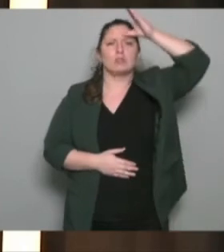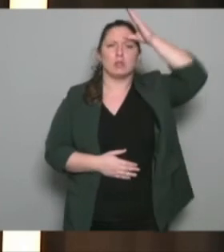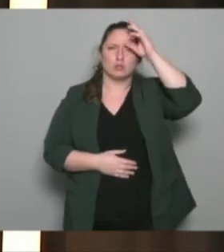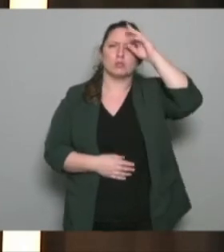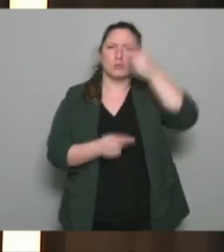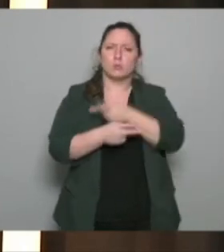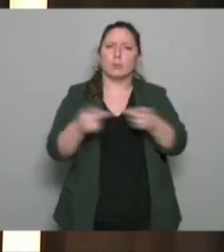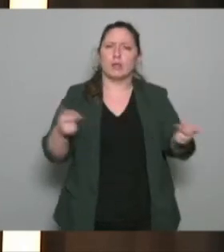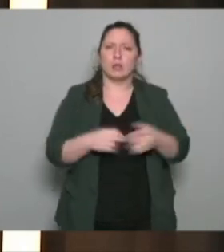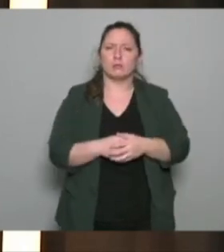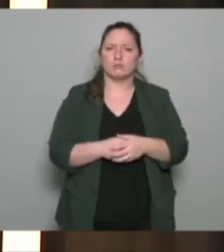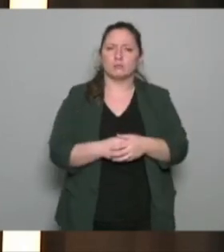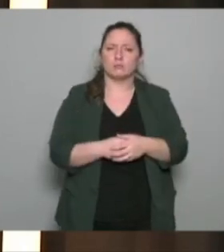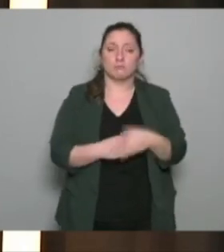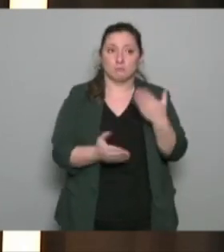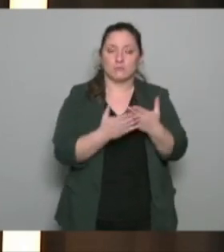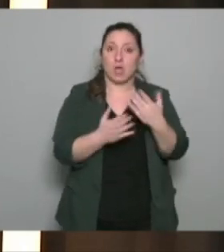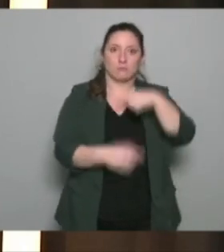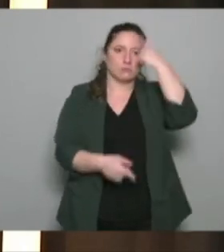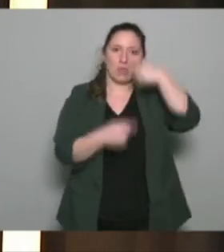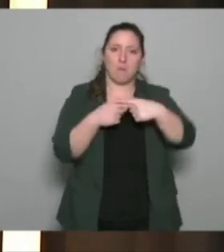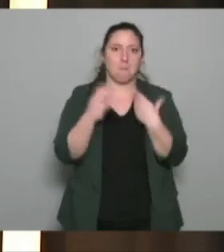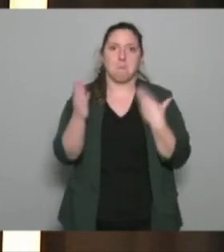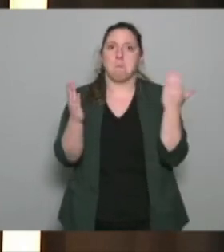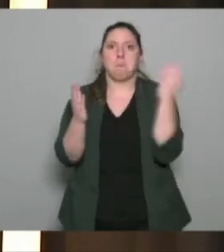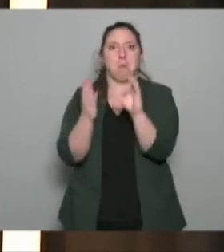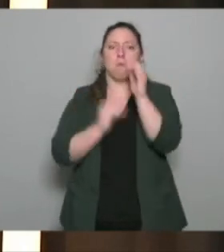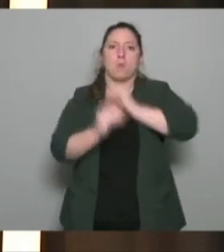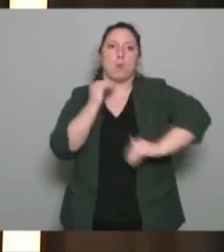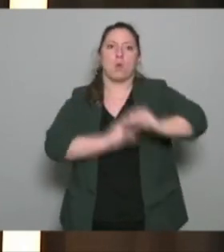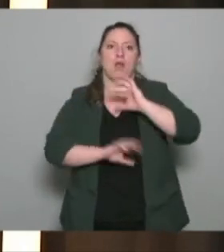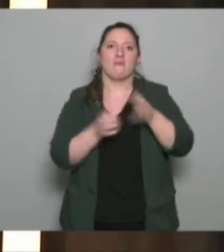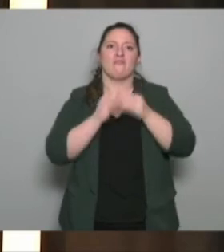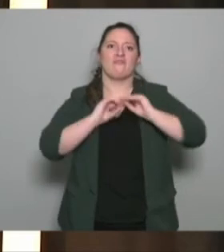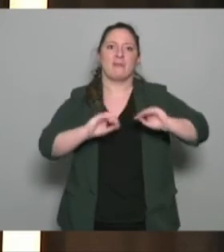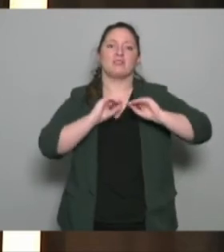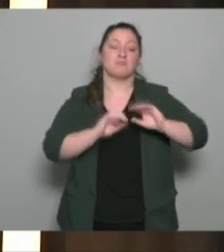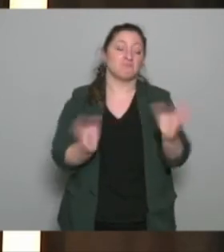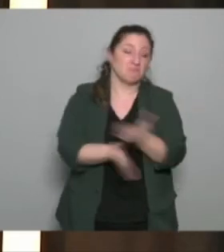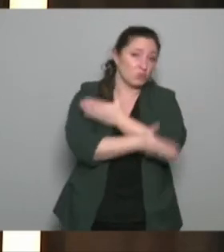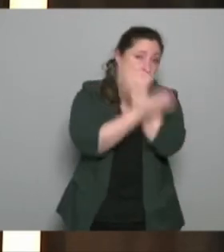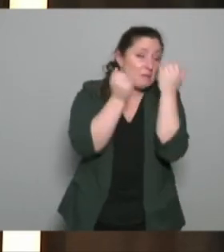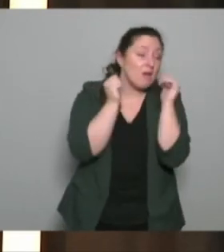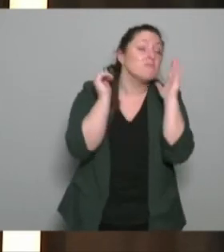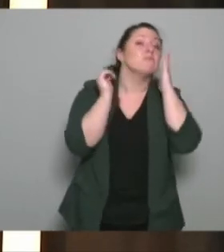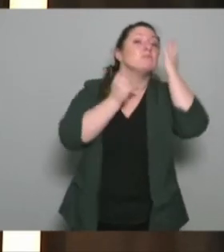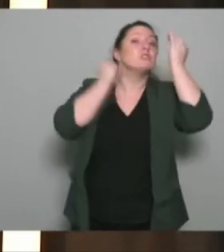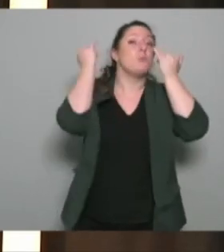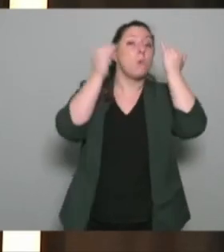publics je ne sais pas si on continue à en faire ainsi on va comment dire